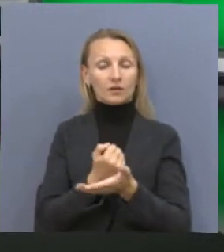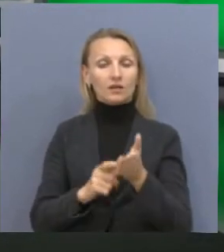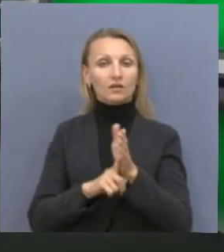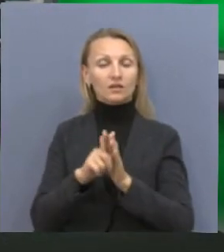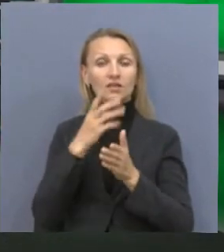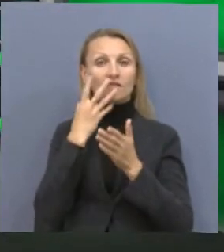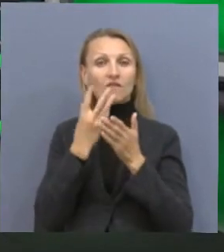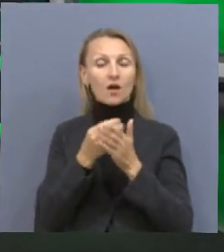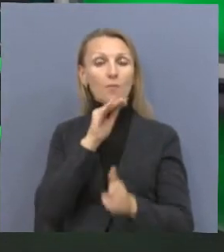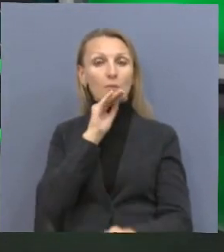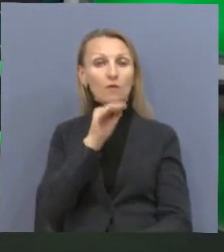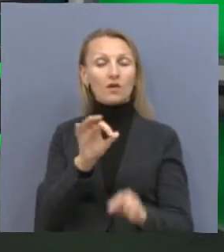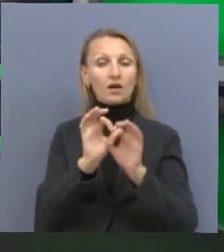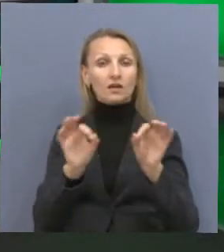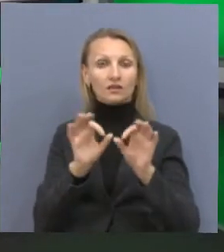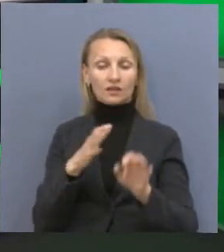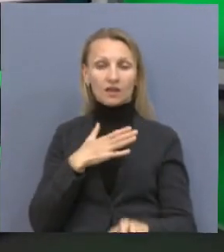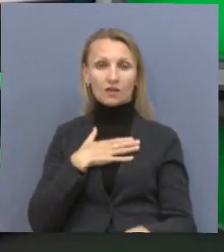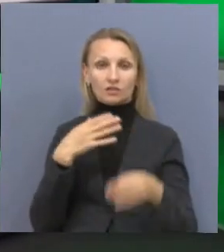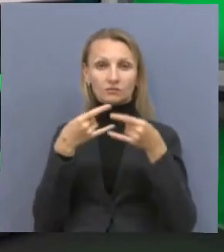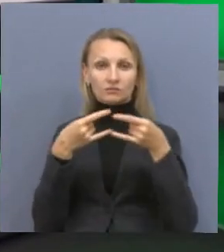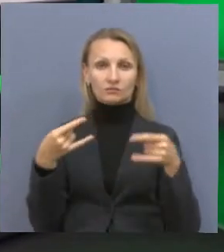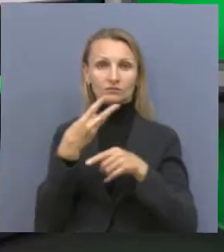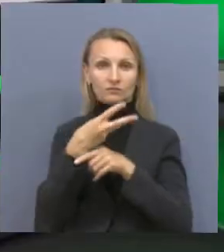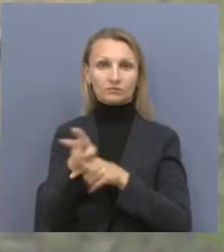своей профессии он поделился с нашей съемочной группой.